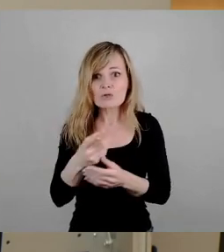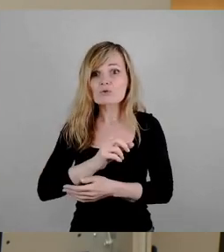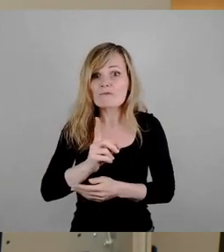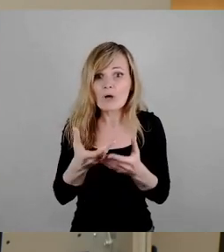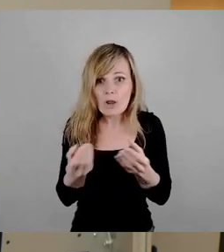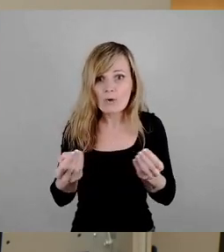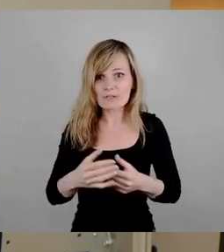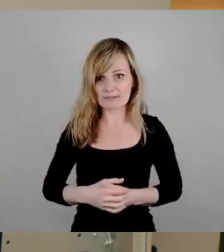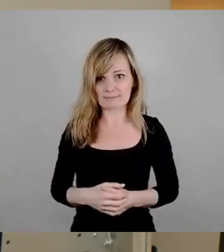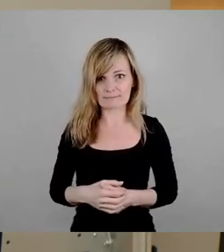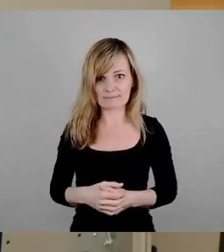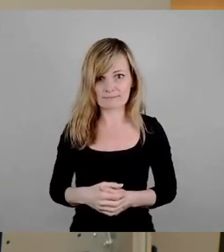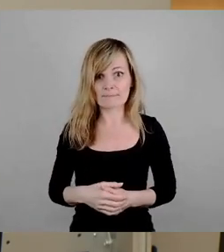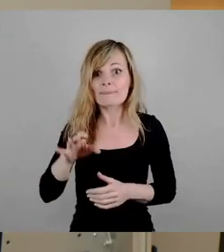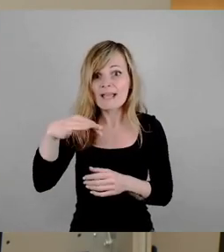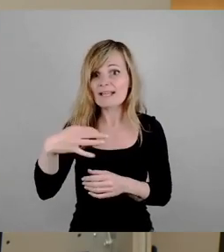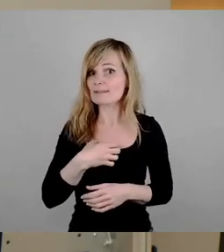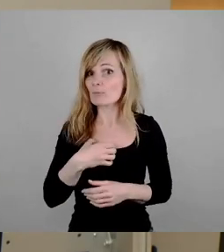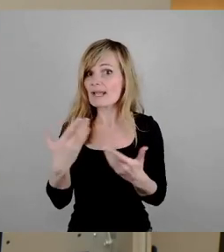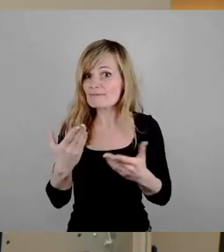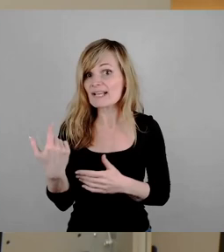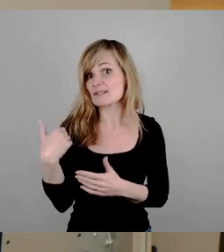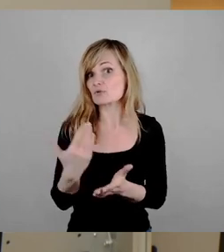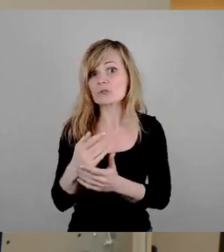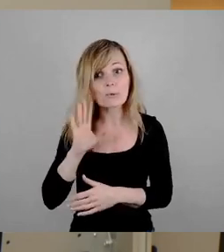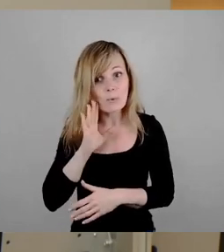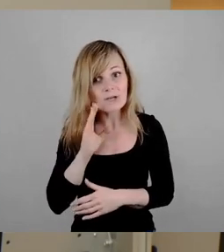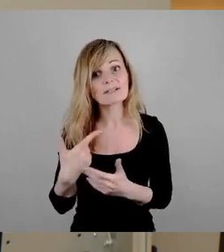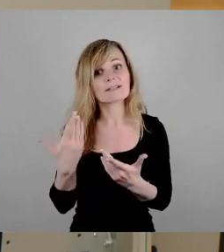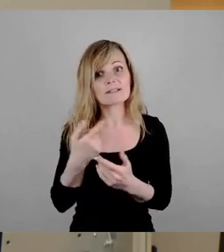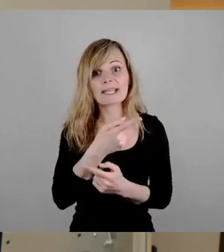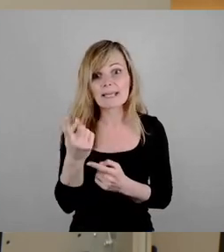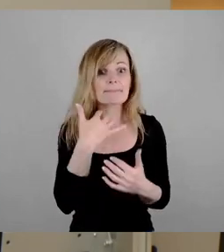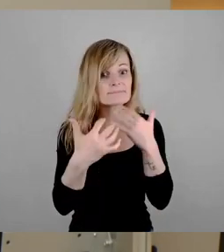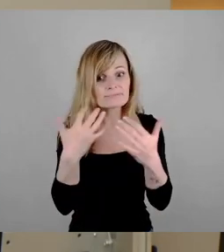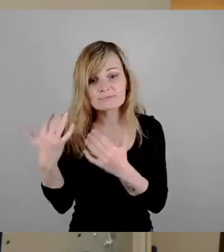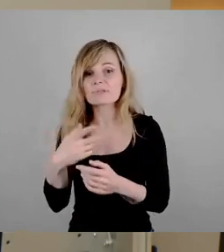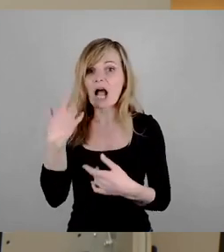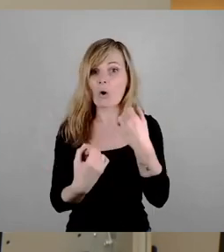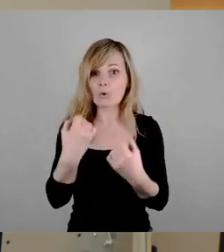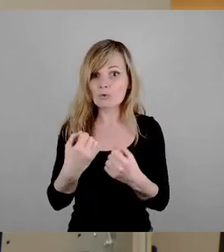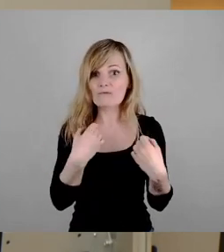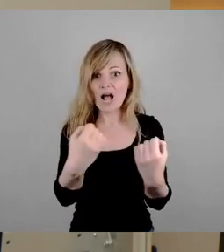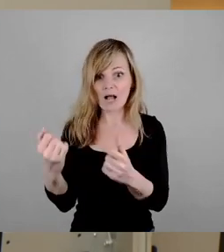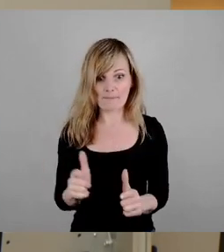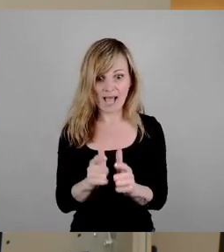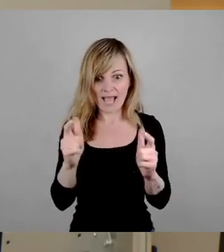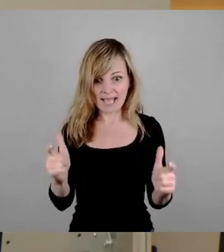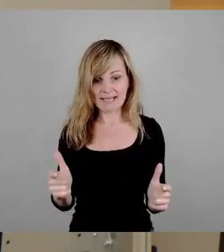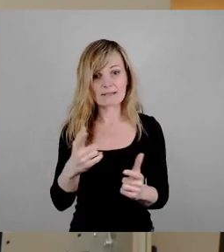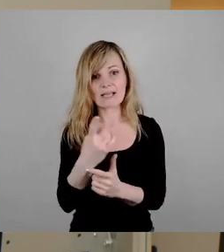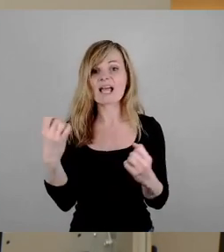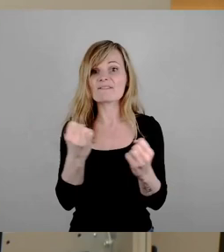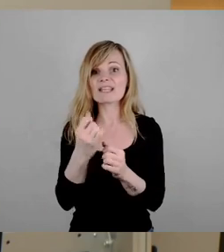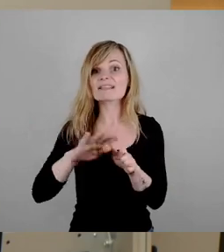gelöst. Weil das einzige Problem haben wir, haben wir ja gehört auch in den ganzen Darstellungen, dass die Autofahrer bei dieser überbreiten Spur, haben wir auf der Winterbergstraße ja genau